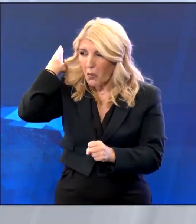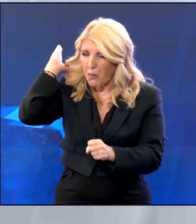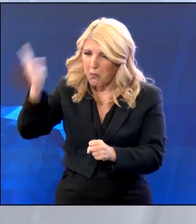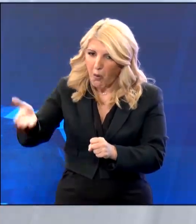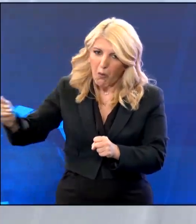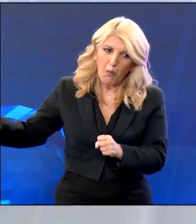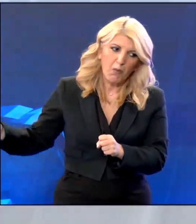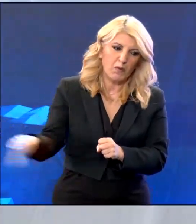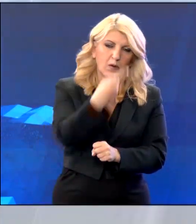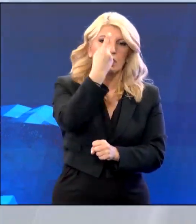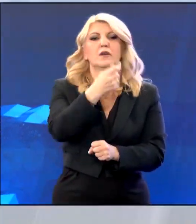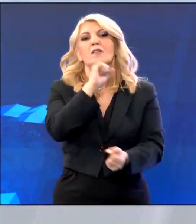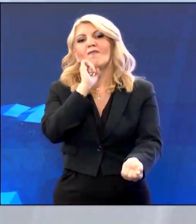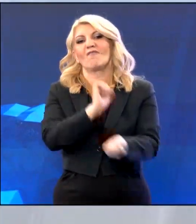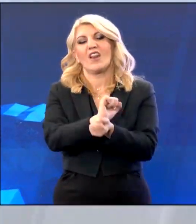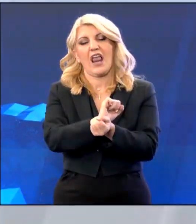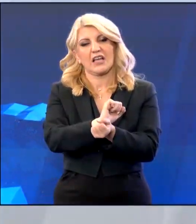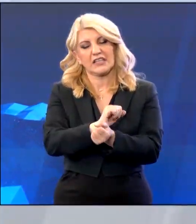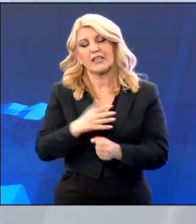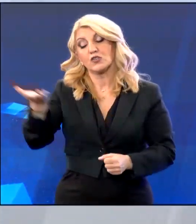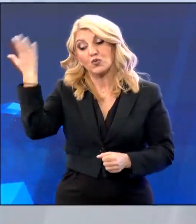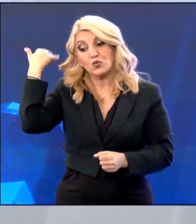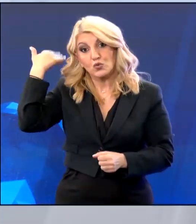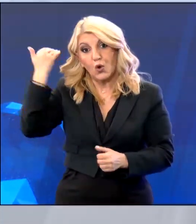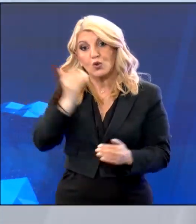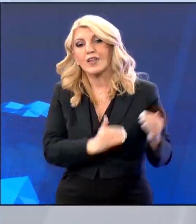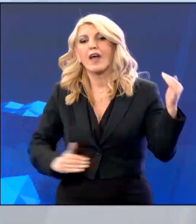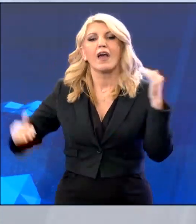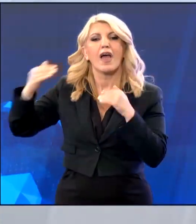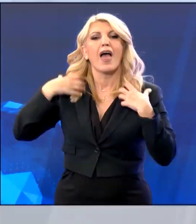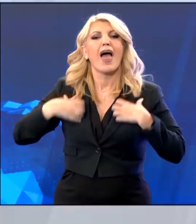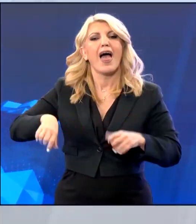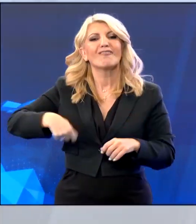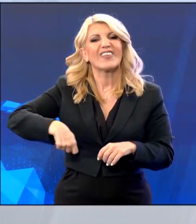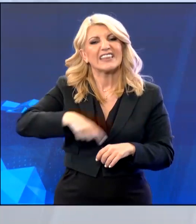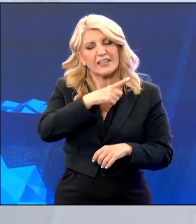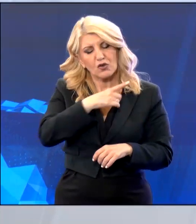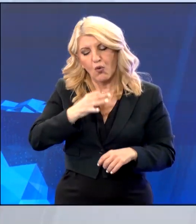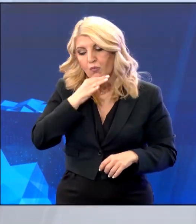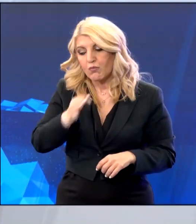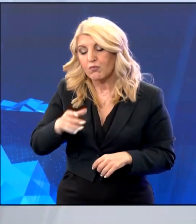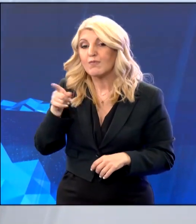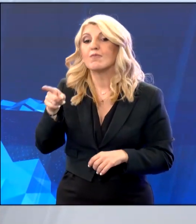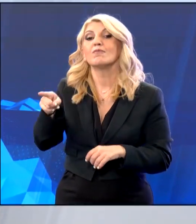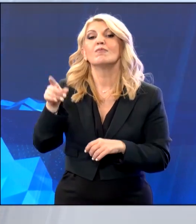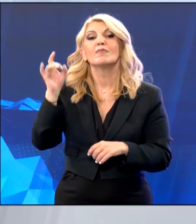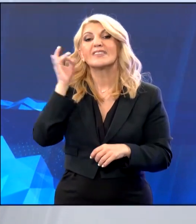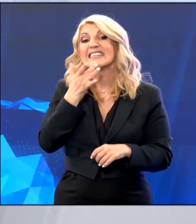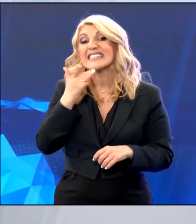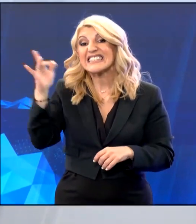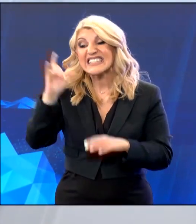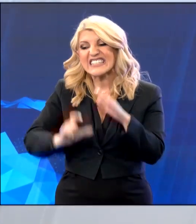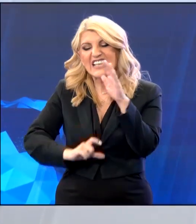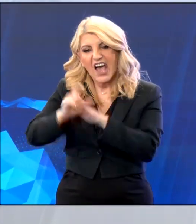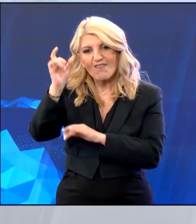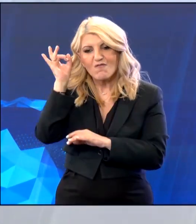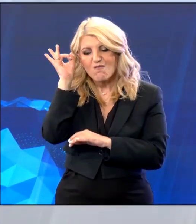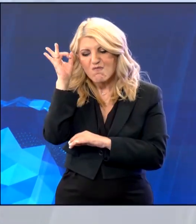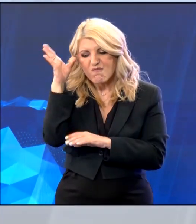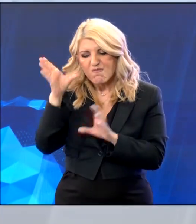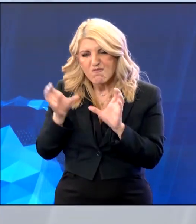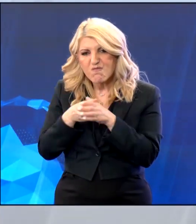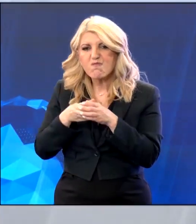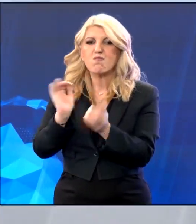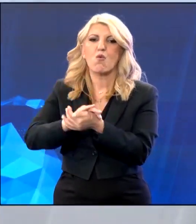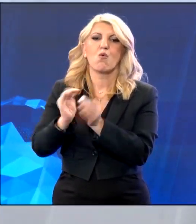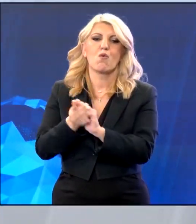Κακουργημάτων της Αθήνας που έκρινε πως η Χρυσή Αυγή είναι εγκληματική οργάνωση και ο Νίκος Μιχαλογιάκος, διευθυντικός τελεχός της, κυκλοφορεί πλέον